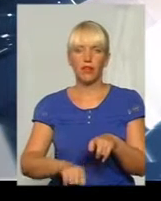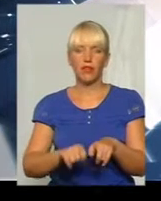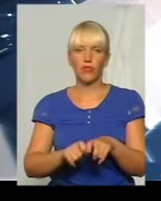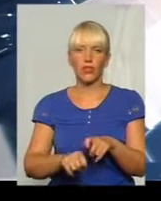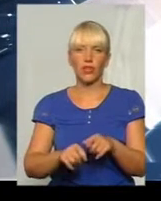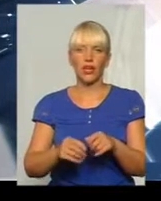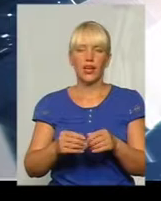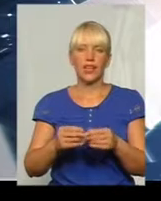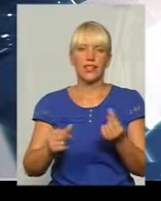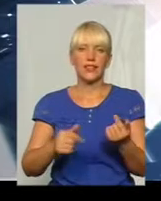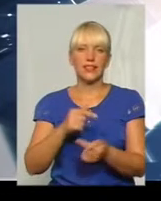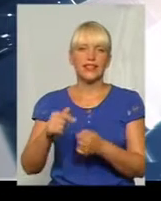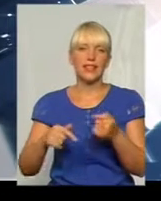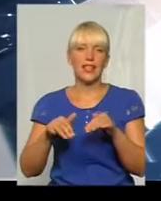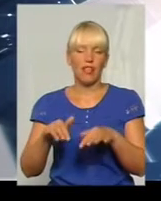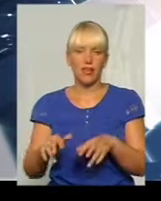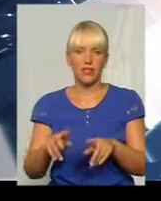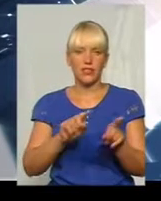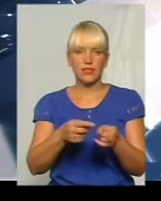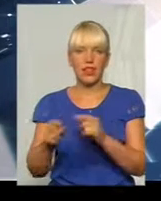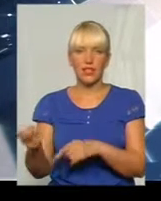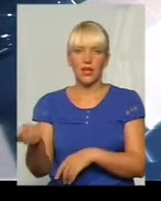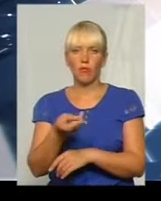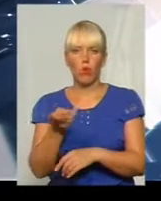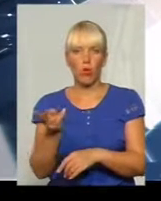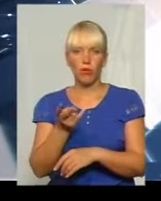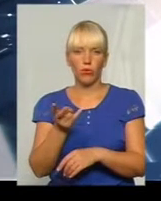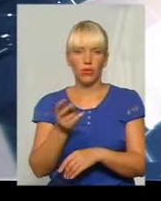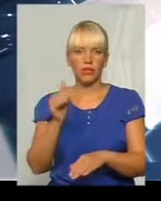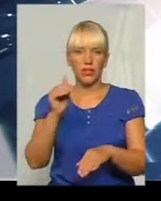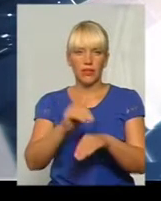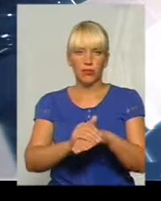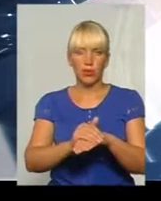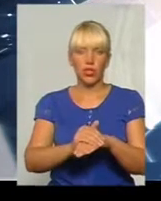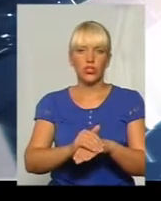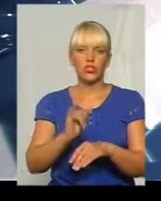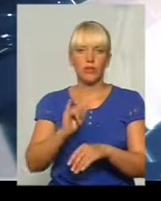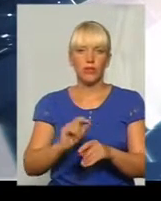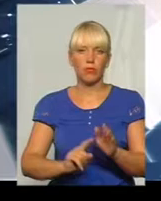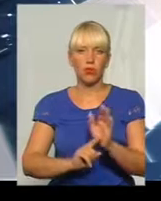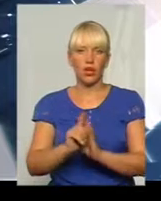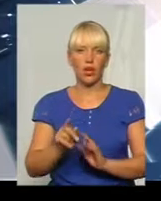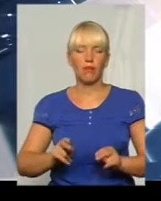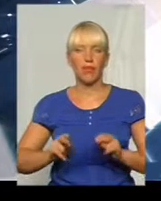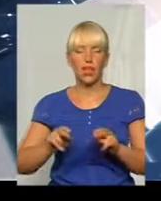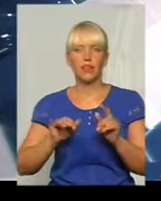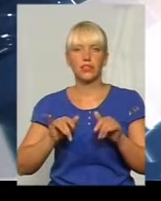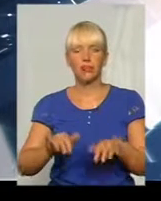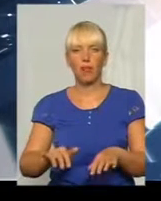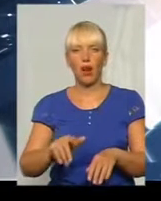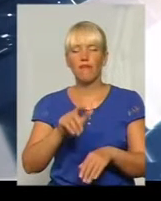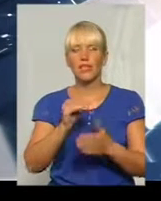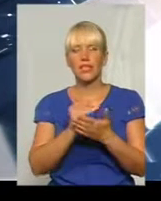Паталфару. Затрігали їх обох з полічними, насилювши день порушені кримінальні справи по